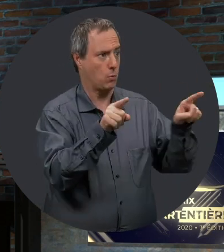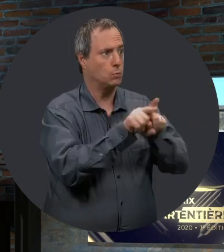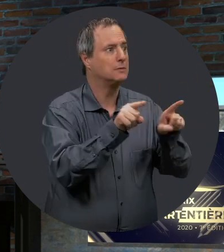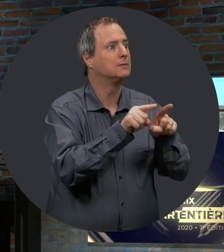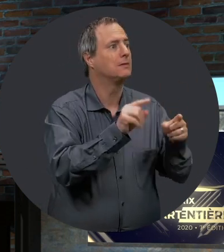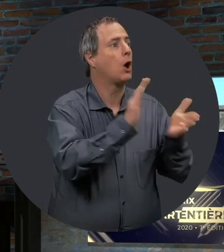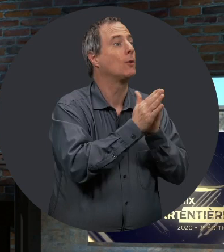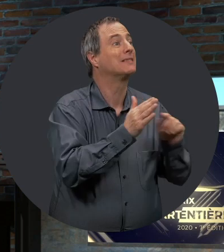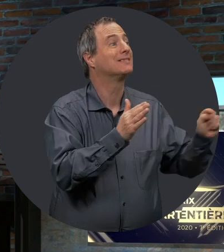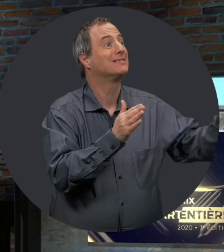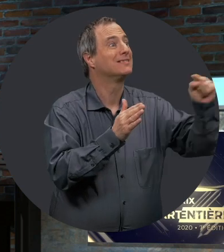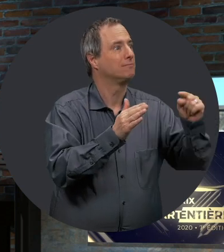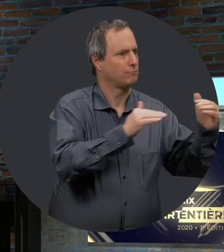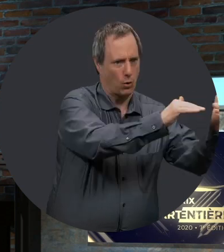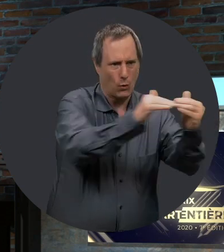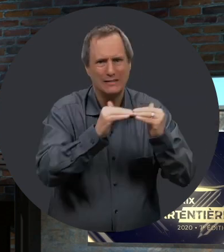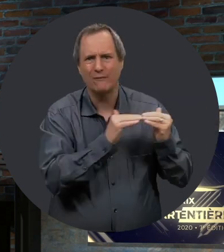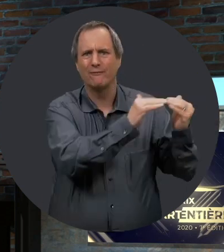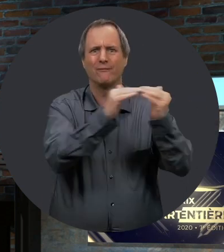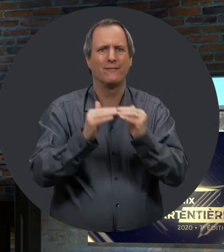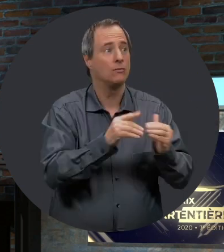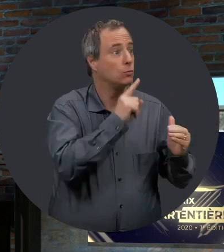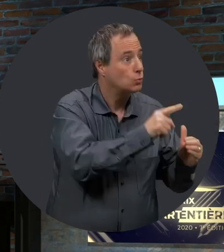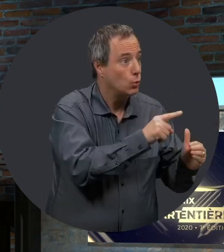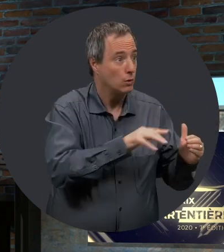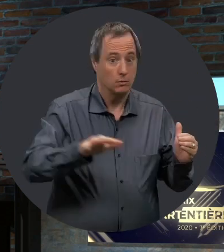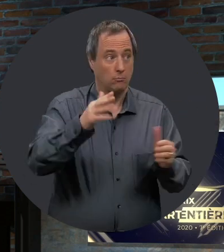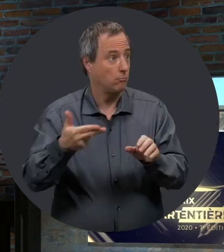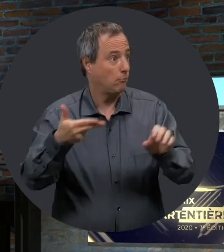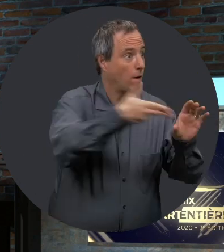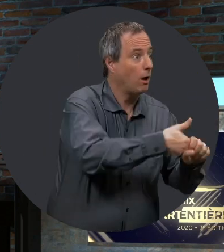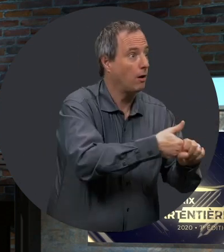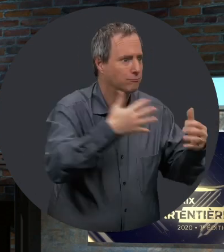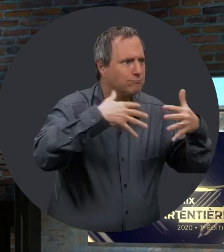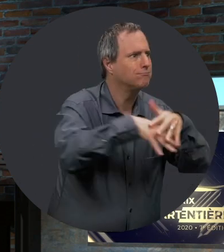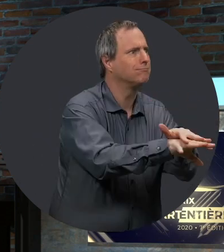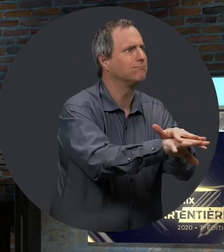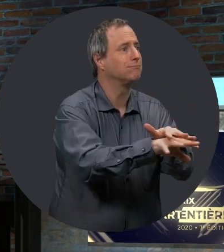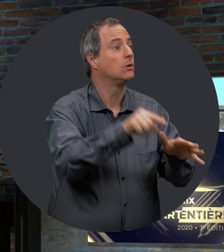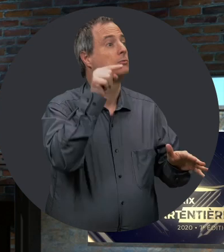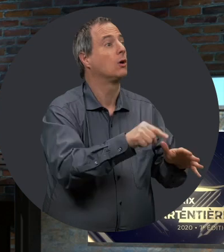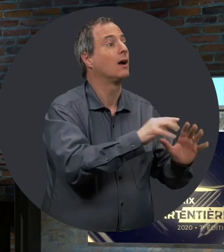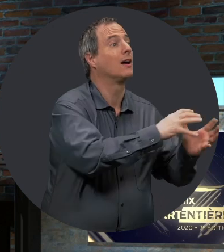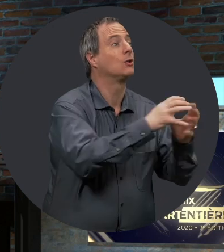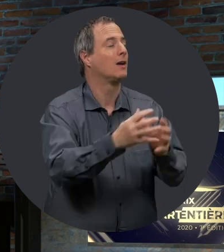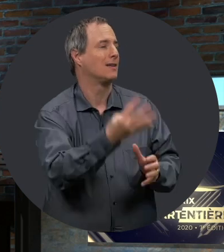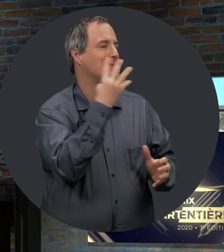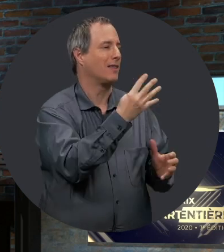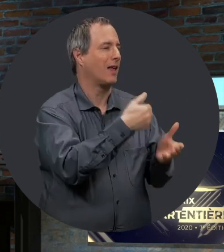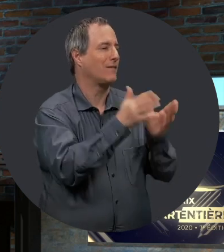et aussi les entreprises inclusives pour assurer cette participation sociale et cette intégration-là. Dans cette catégorie, nous avons